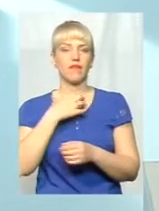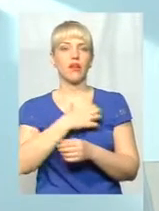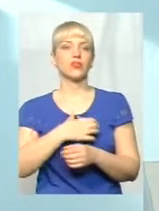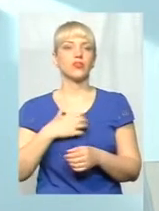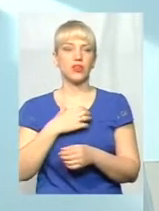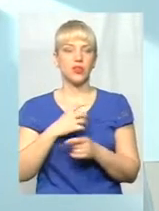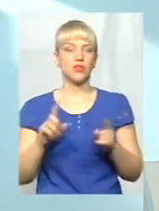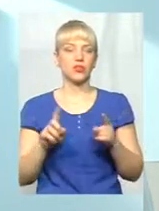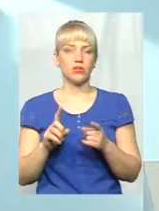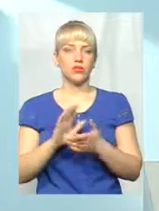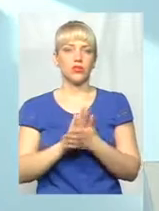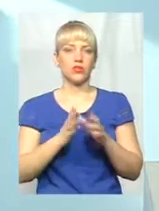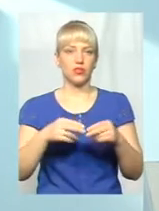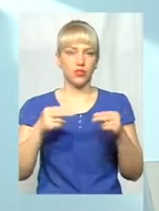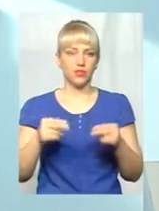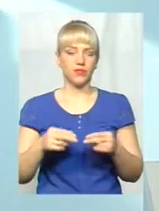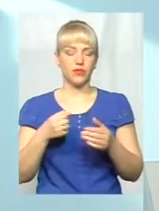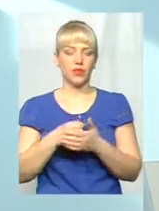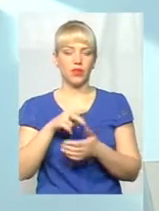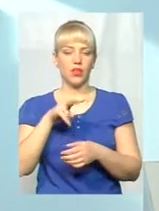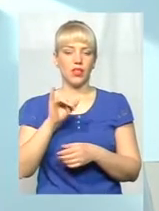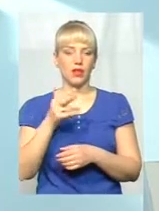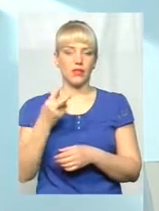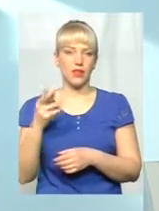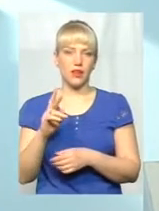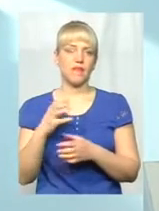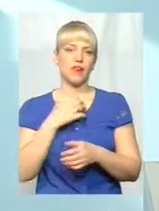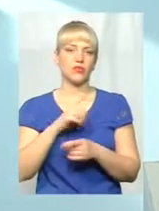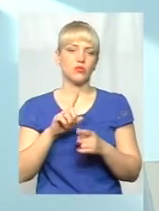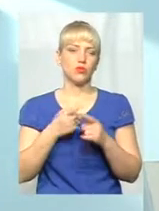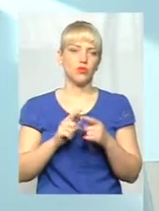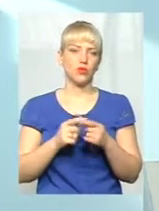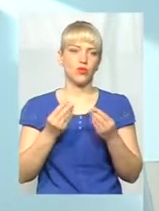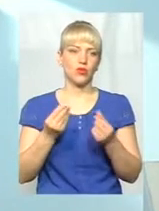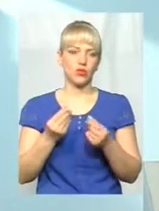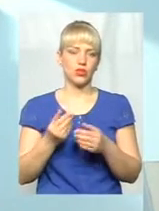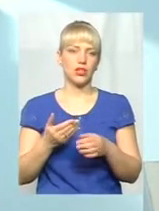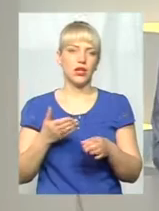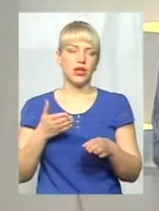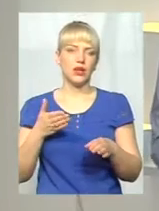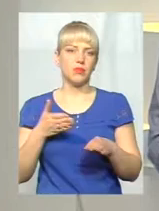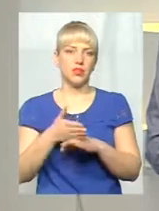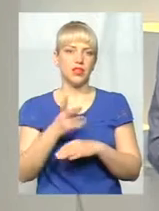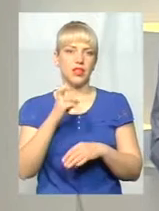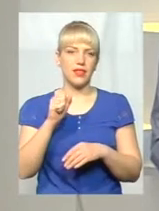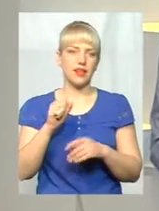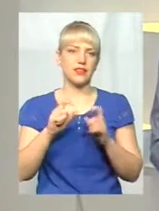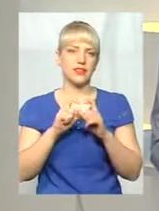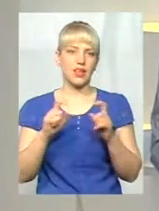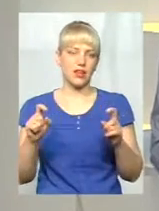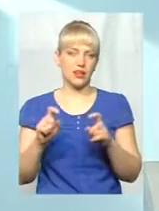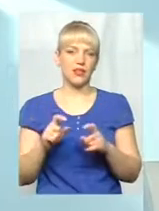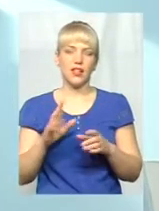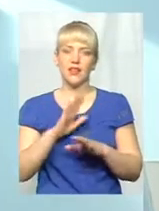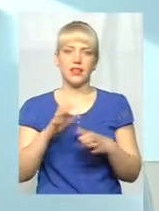щоб заключити до липня, тому що важливо, щоб ці кошти вже прийшли на заклад. Але не страшно буде,